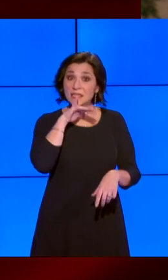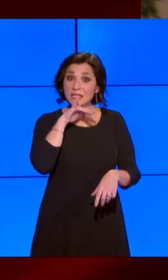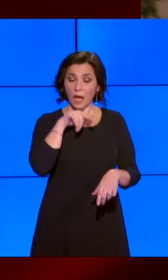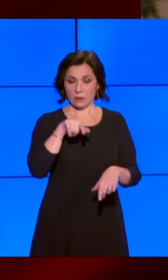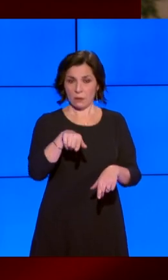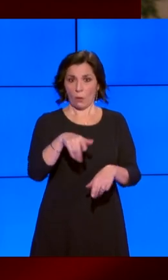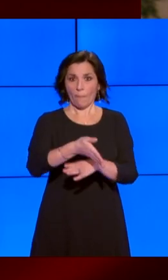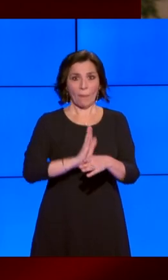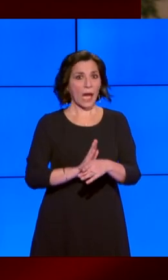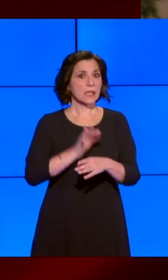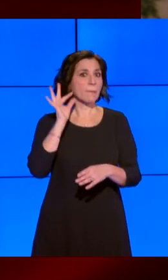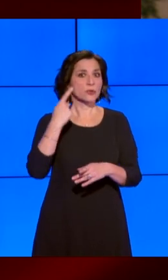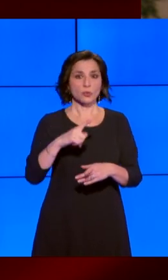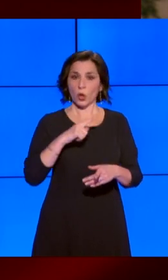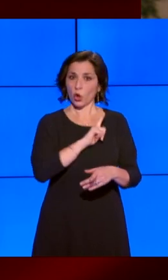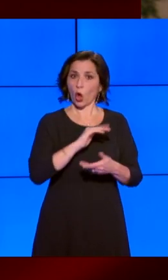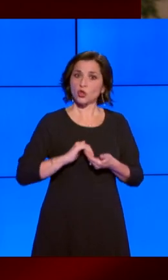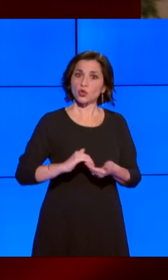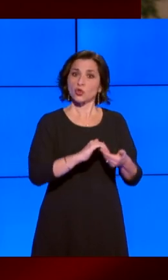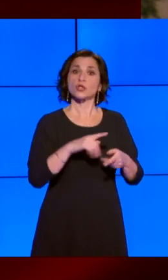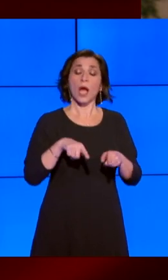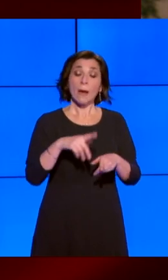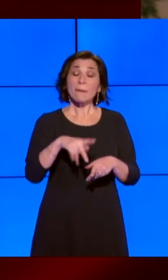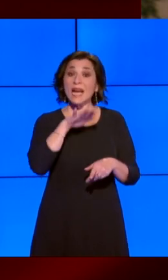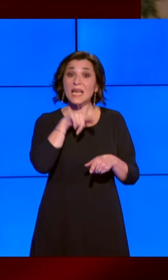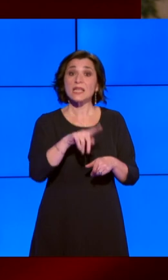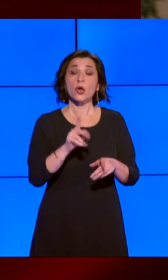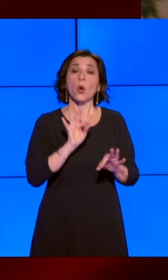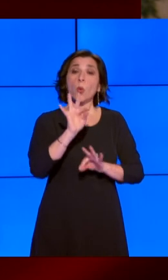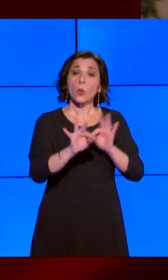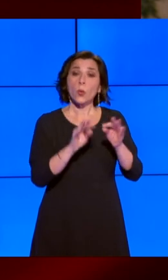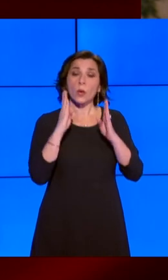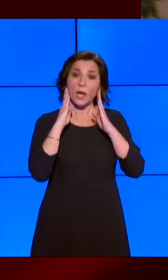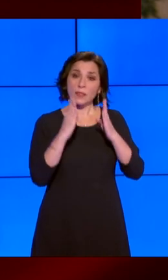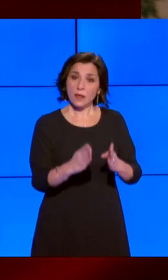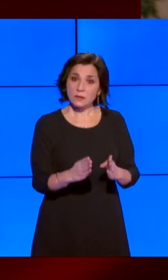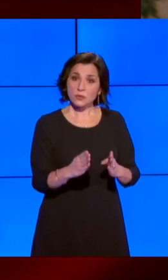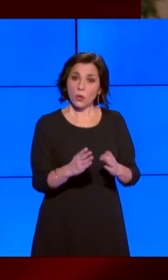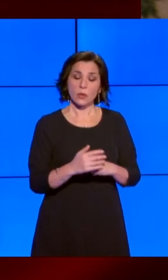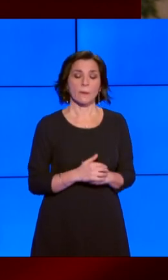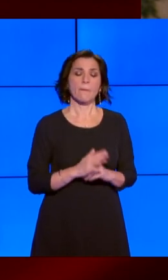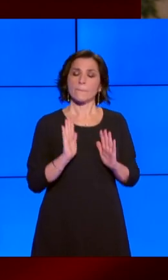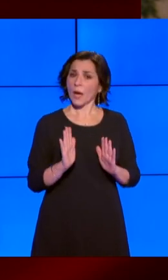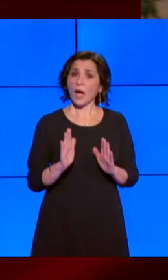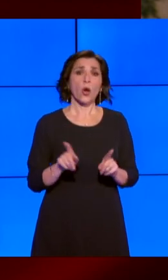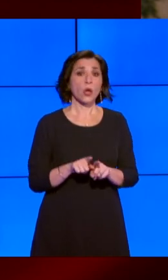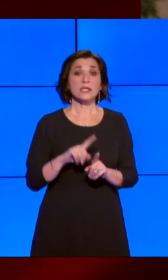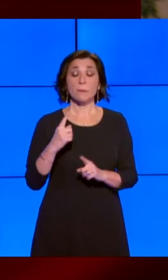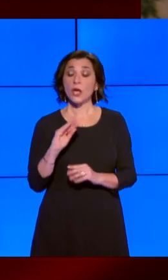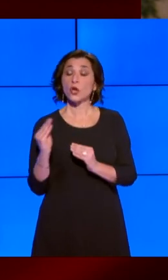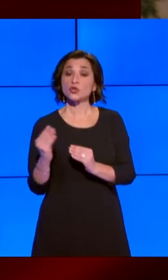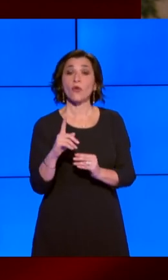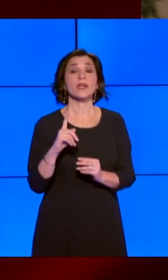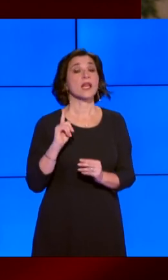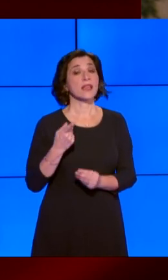maggiori cure e attenzioni. Occorre al tempo stesso investire molto sui giovani. Diamo